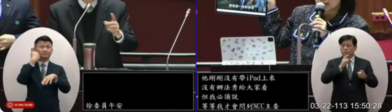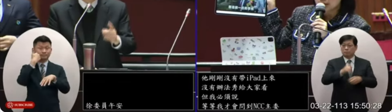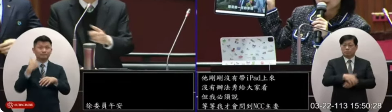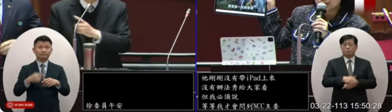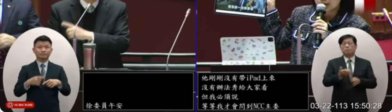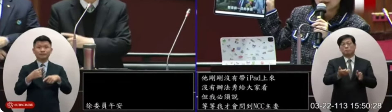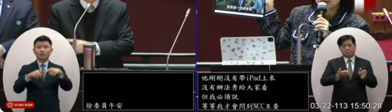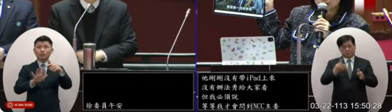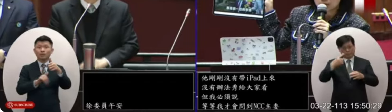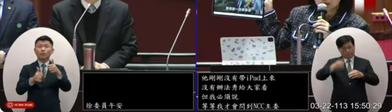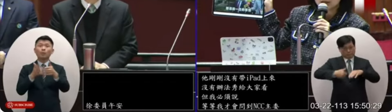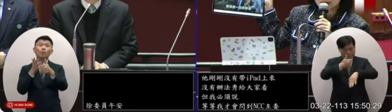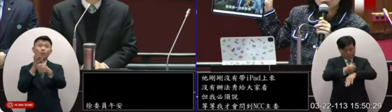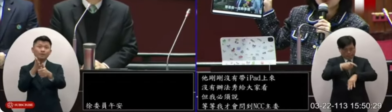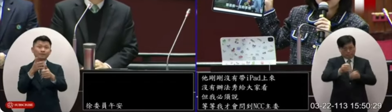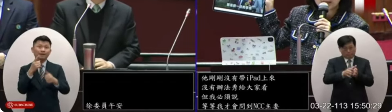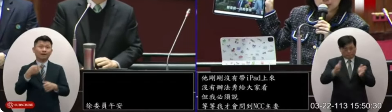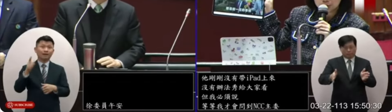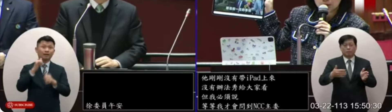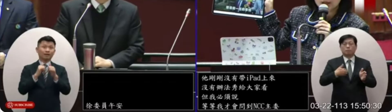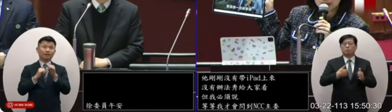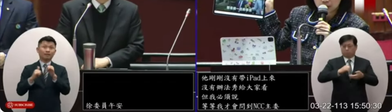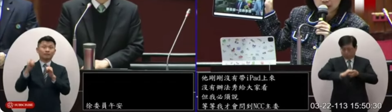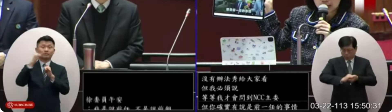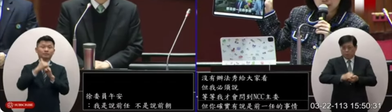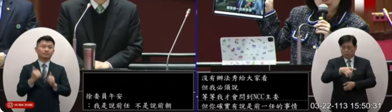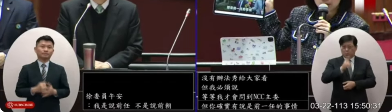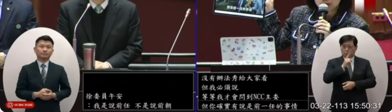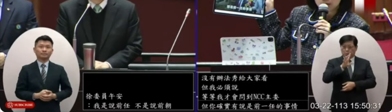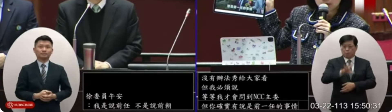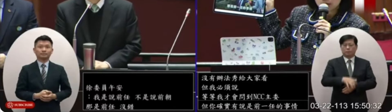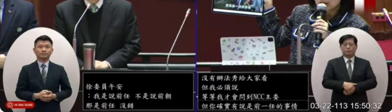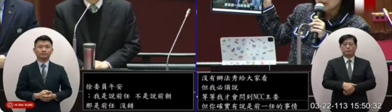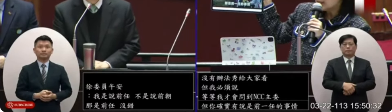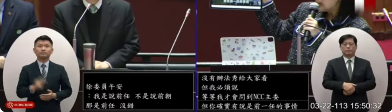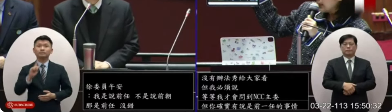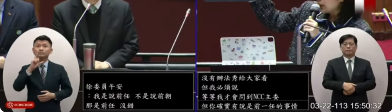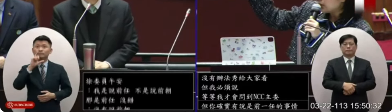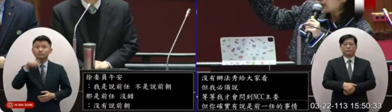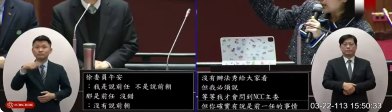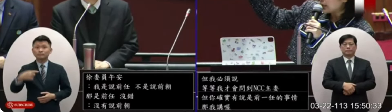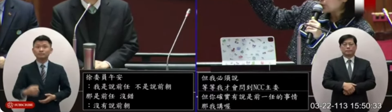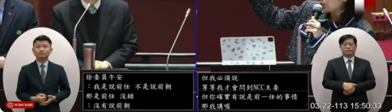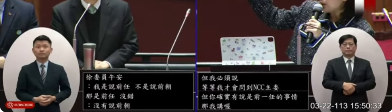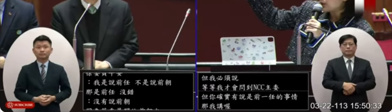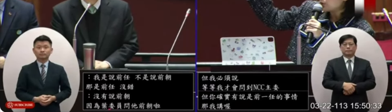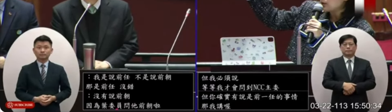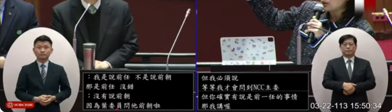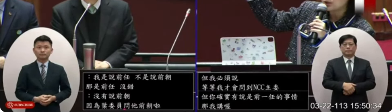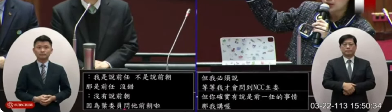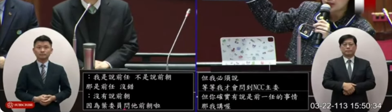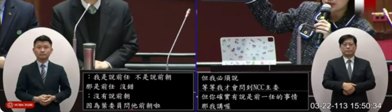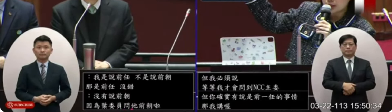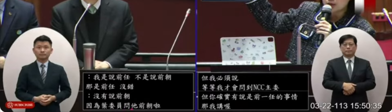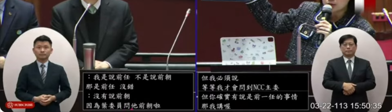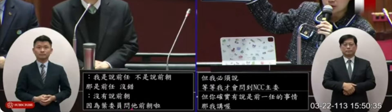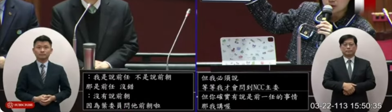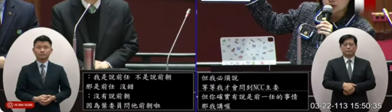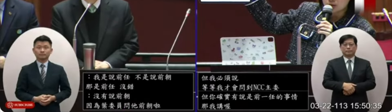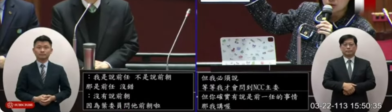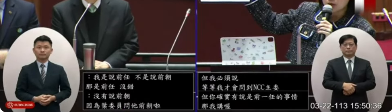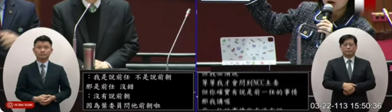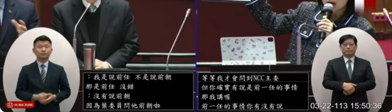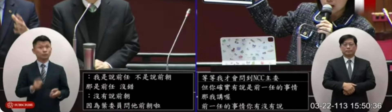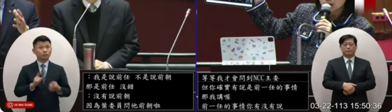你說的是前業委員問他草啦這句話我跟您確認您有講什麼哪一句話您有講這句話叫做那是前